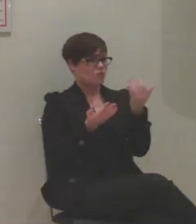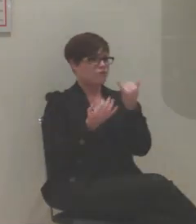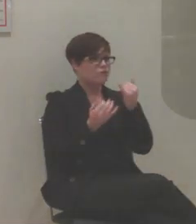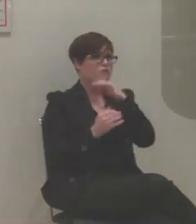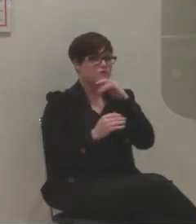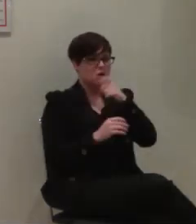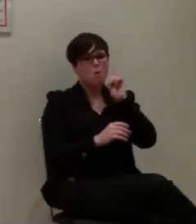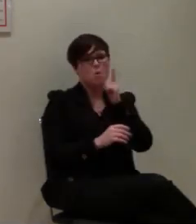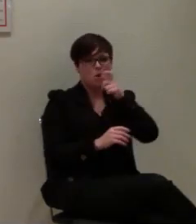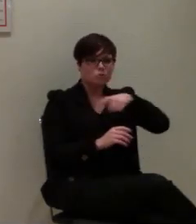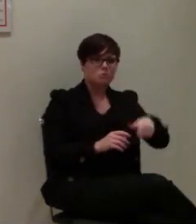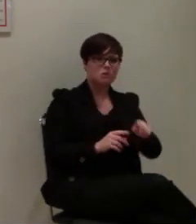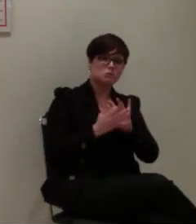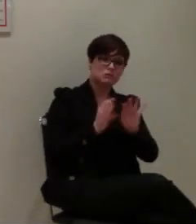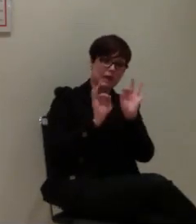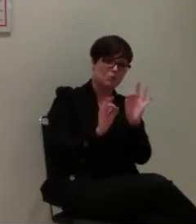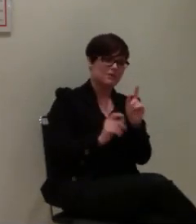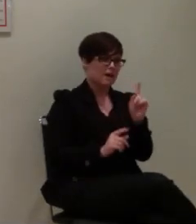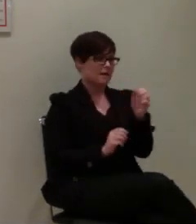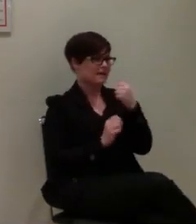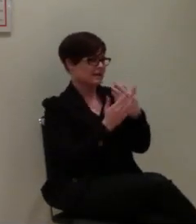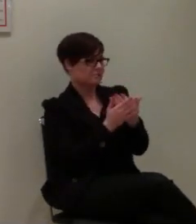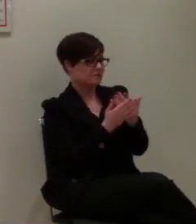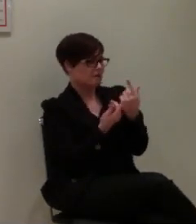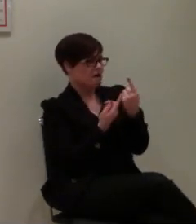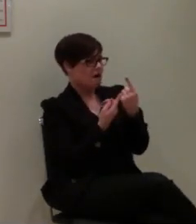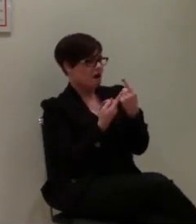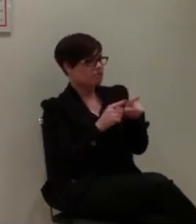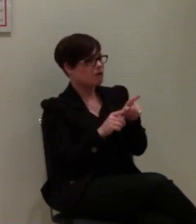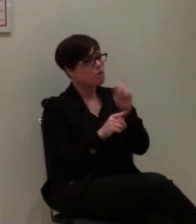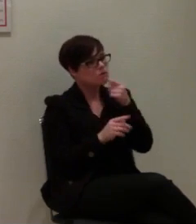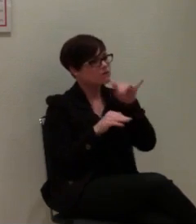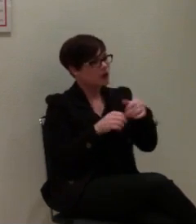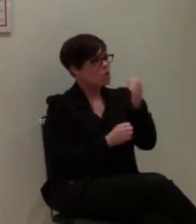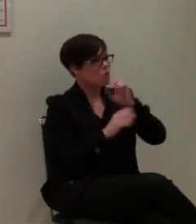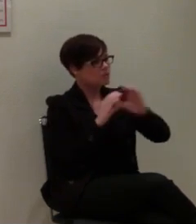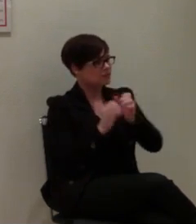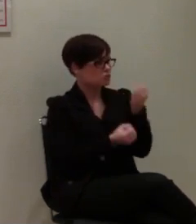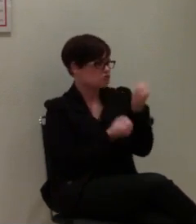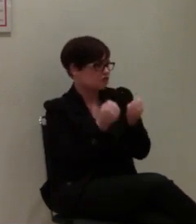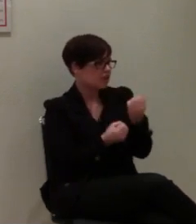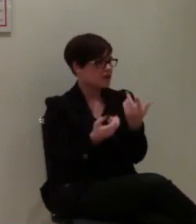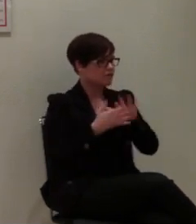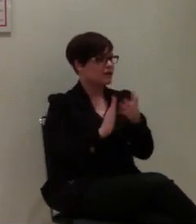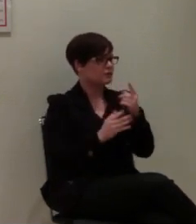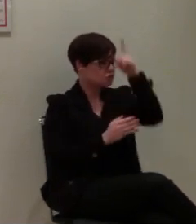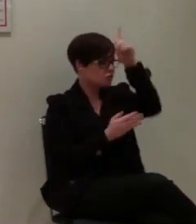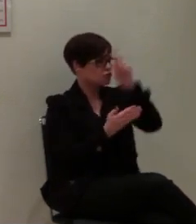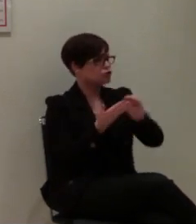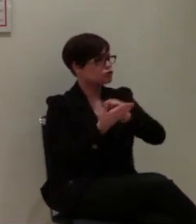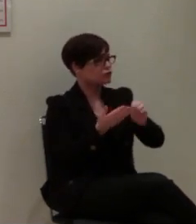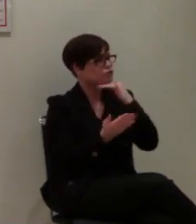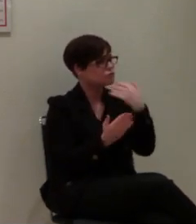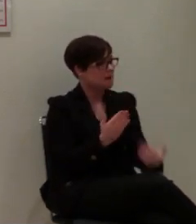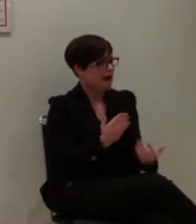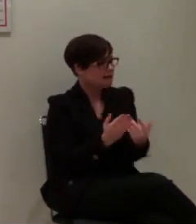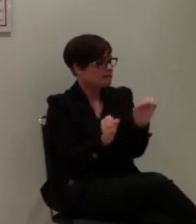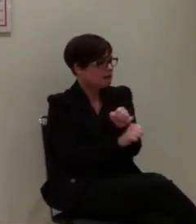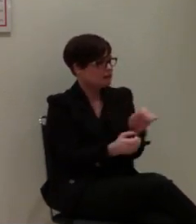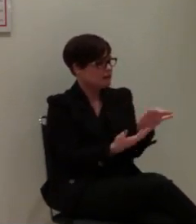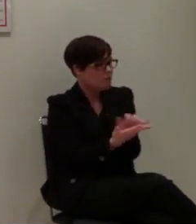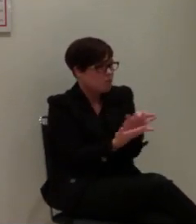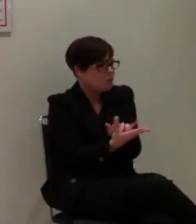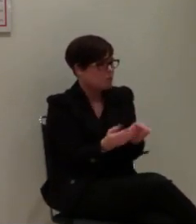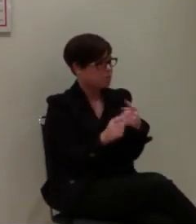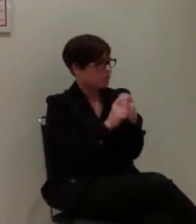Gehörlose ganz gut. Es gibt aber einige, die Kommunikationsschwierigkeiten haben und vielleicht der deutschen Schriftsprache nicht vollständig mächtig sind